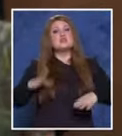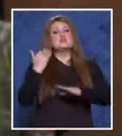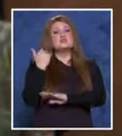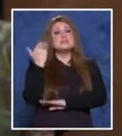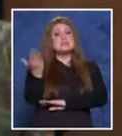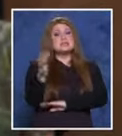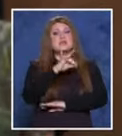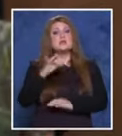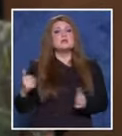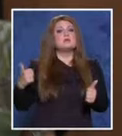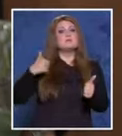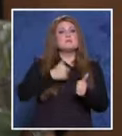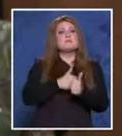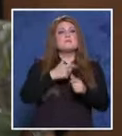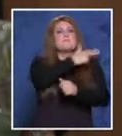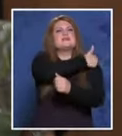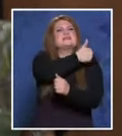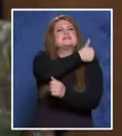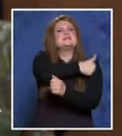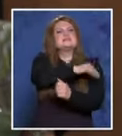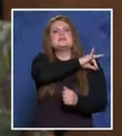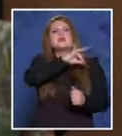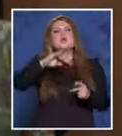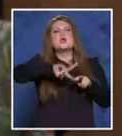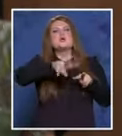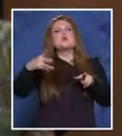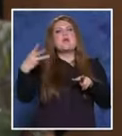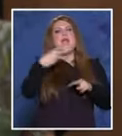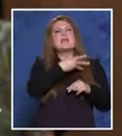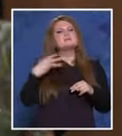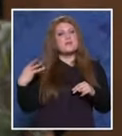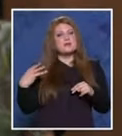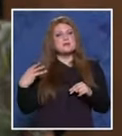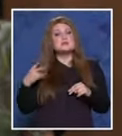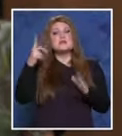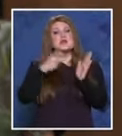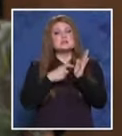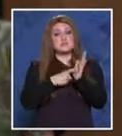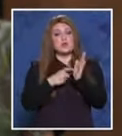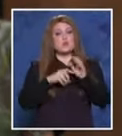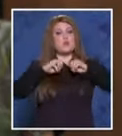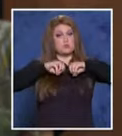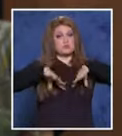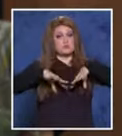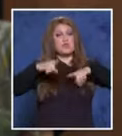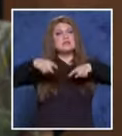евентуално назначаването на медицински и други експертизи, аз мисля, че закона позволява да съдът да не приема за